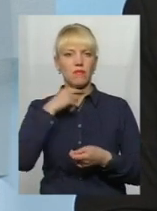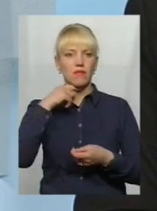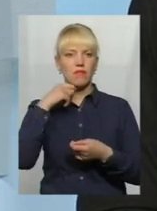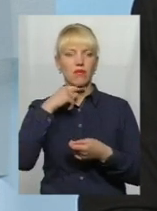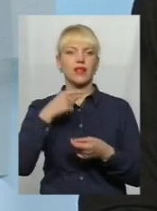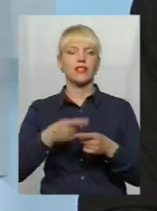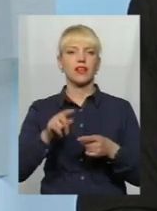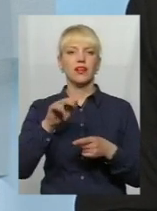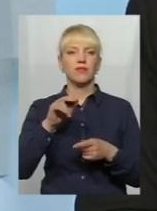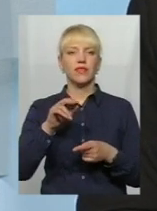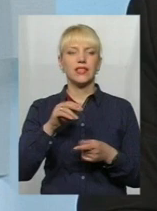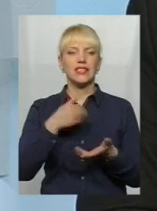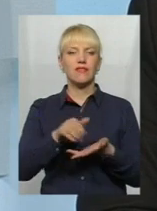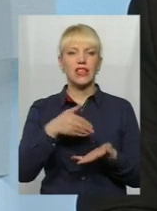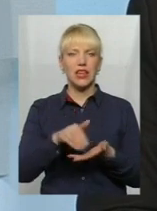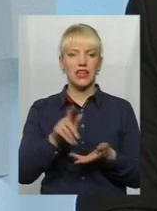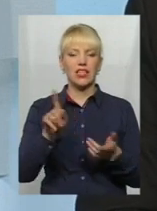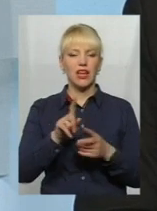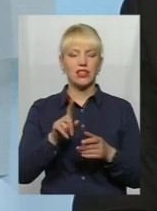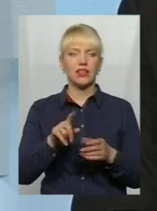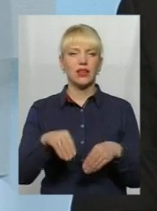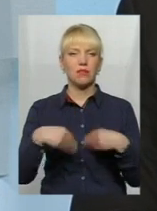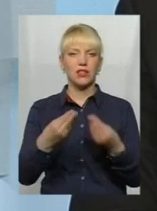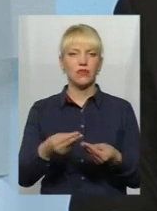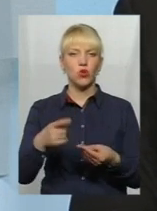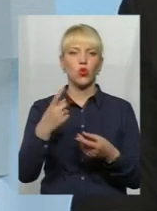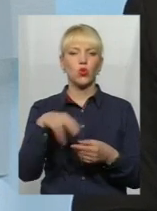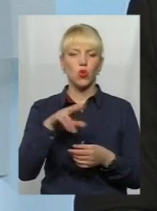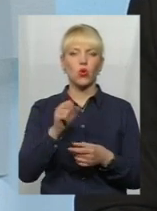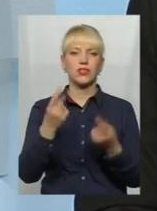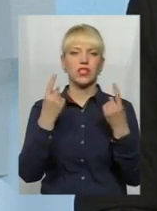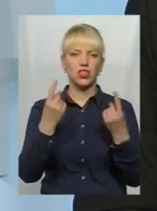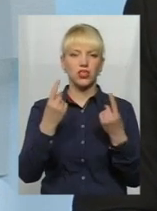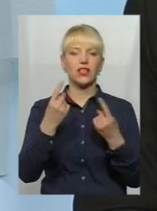інші свинини, які призводять до значних, дуже економічних збитків.